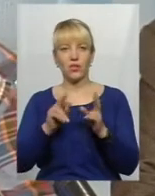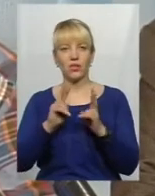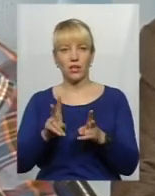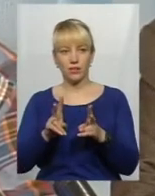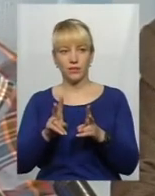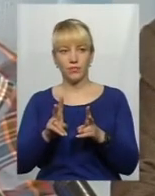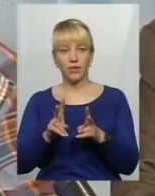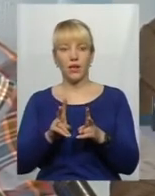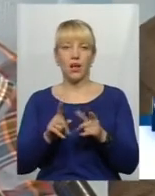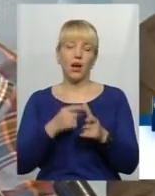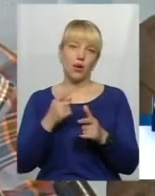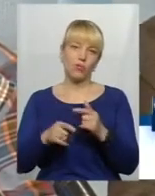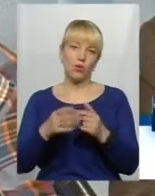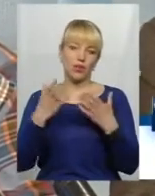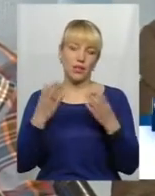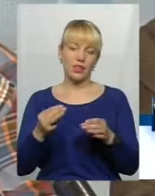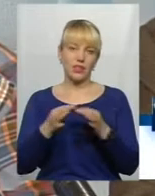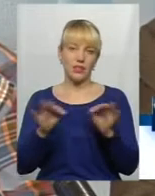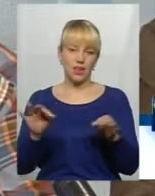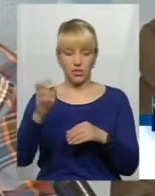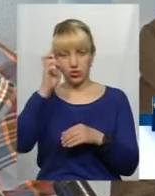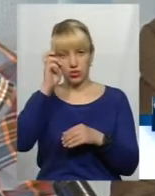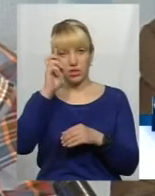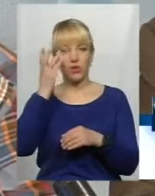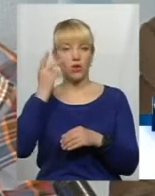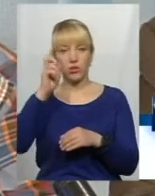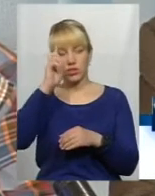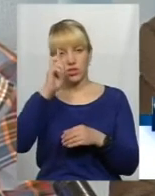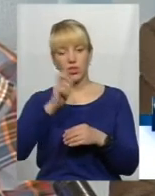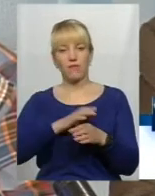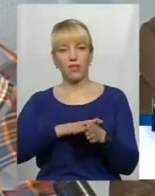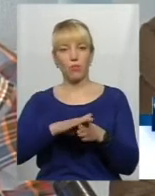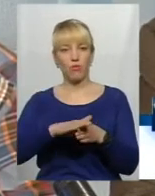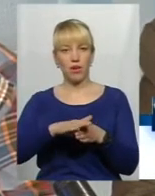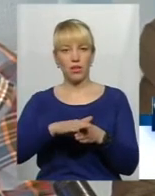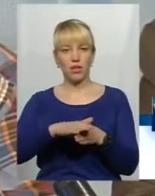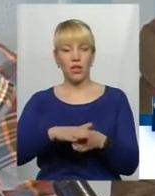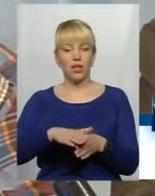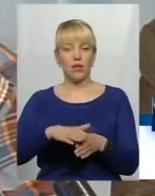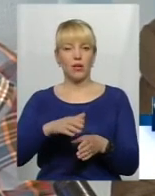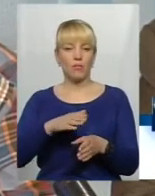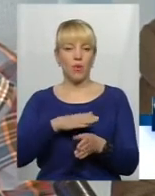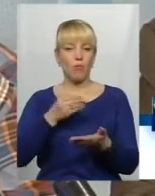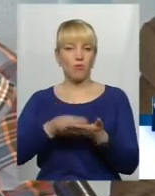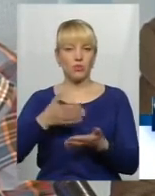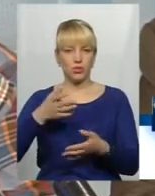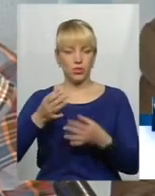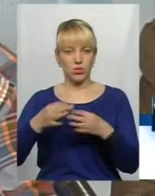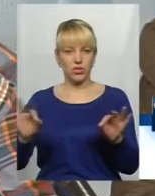або День незалежності держави, коли держава набуває повноцінну незалежність,